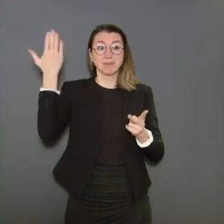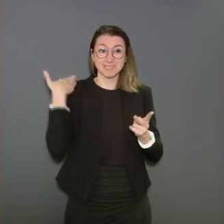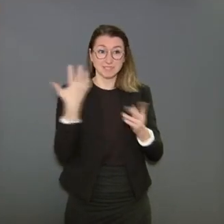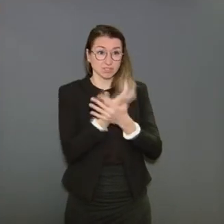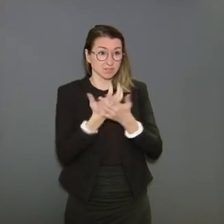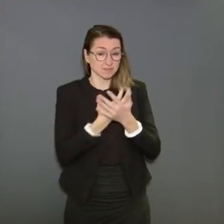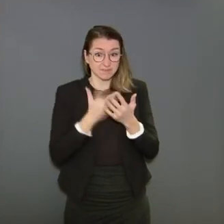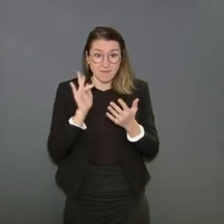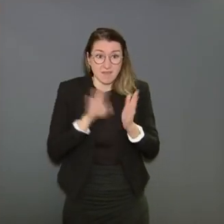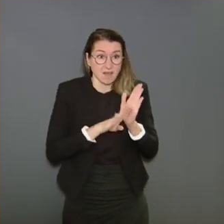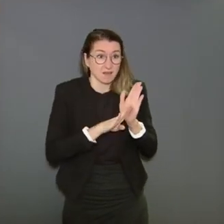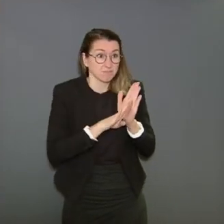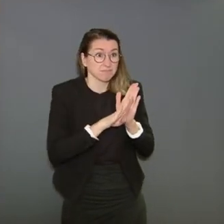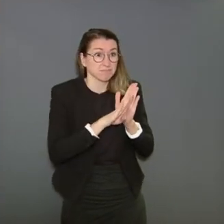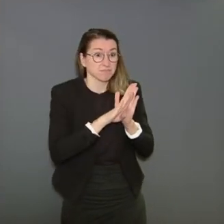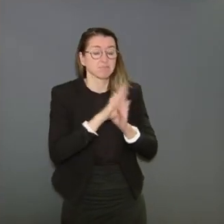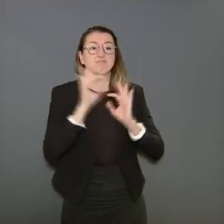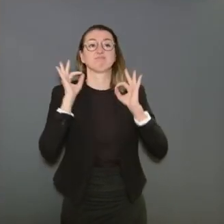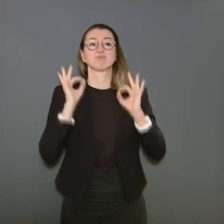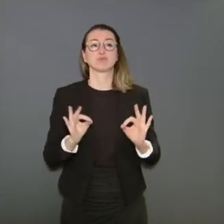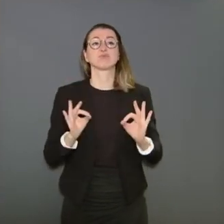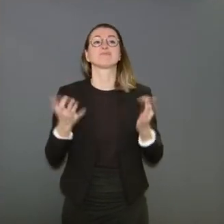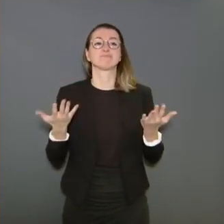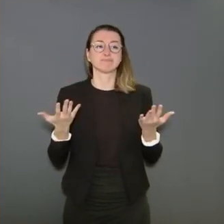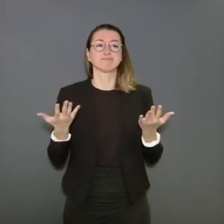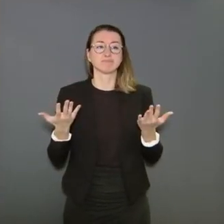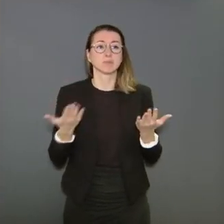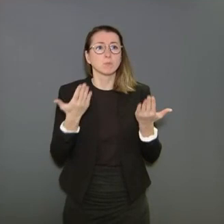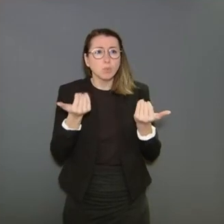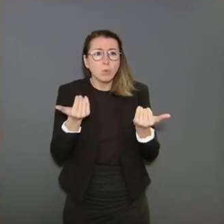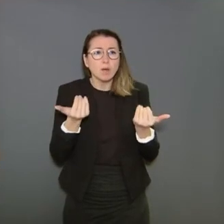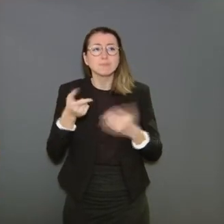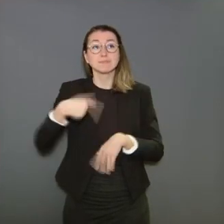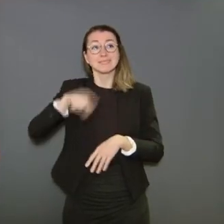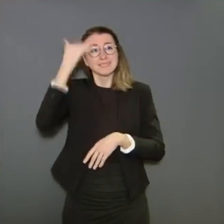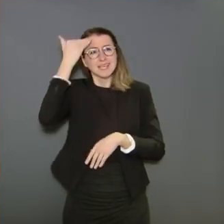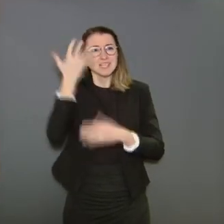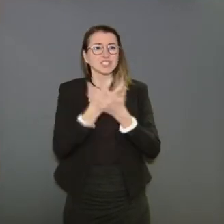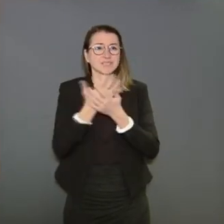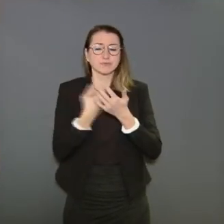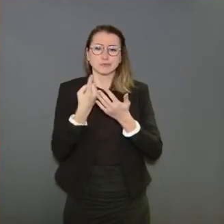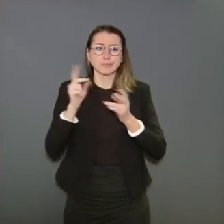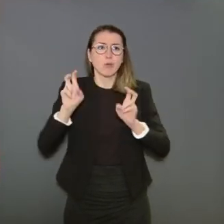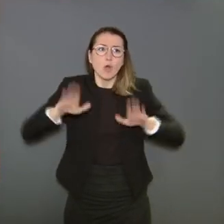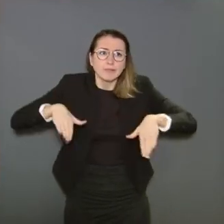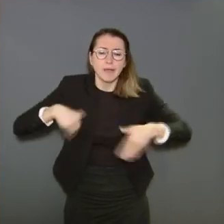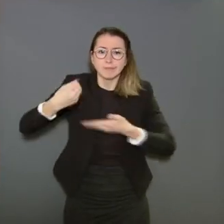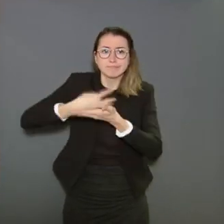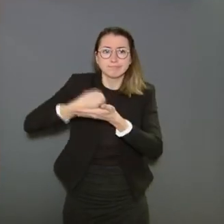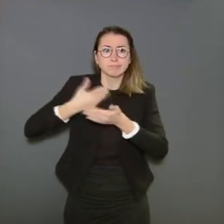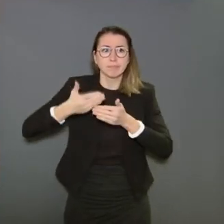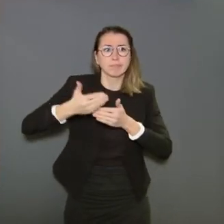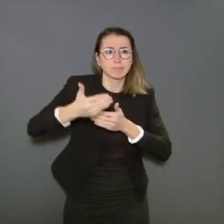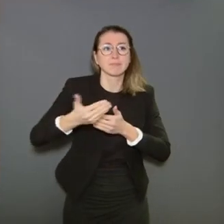'augmenter basé sur le fait qu'il y un effet de retardement. On voit maintenant qu'avant, il y avait sept provinces qui étaient dans le rouge.